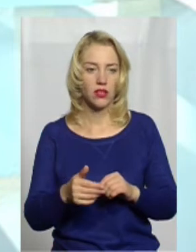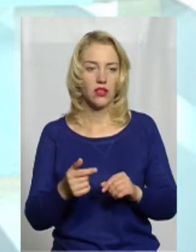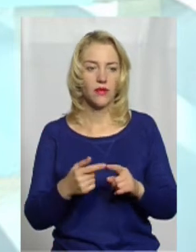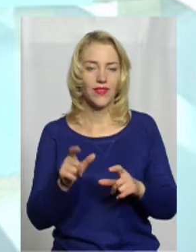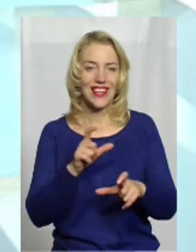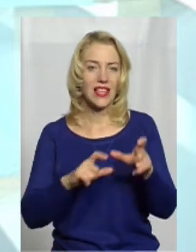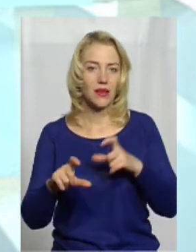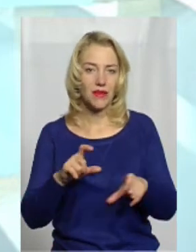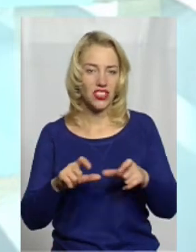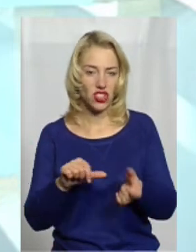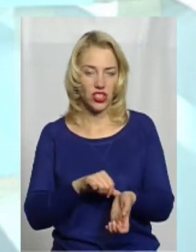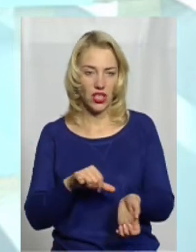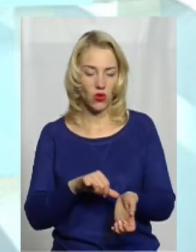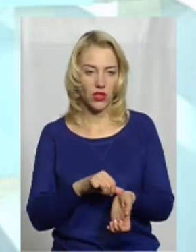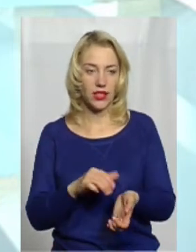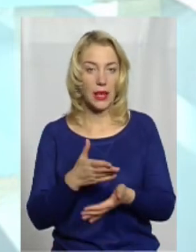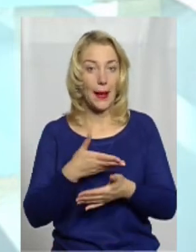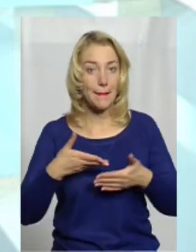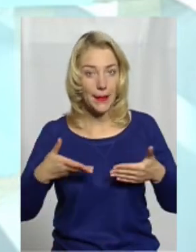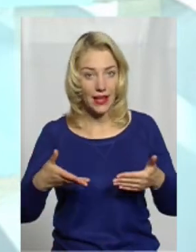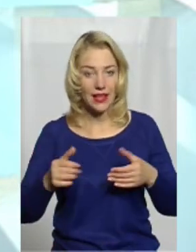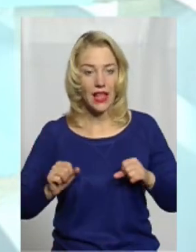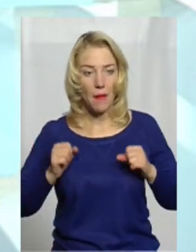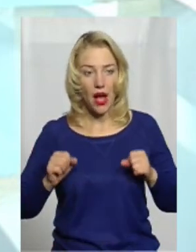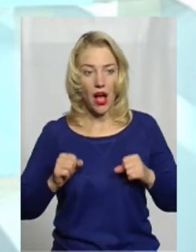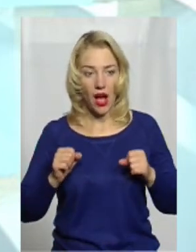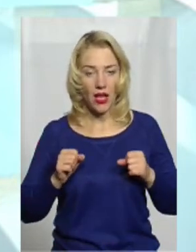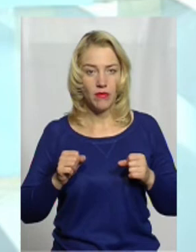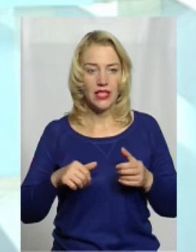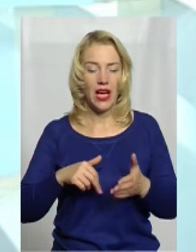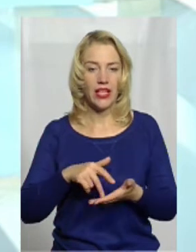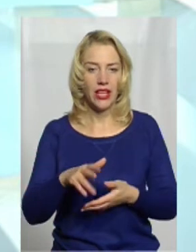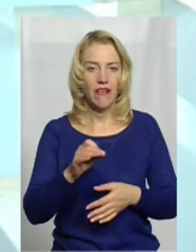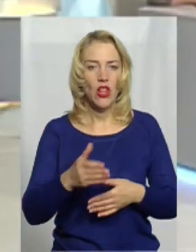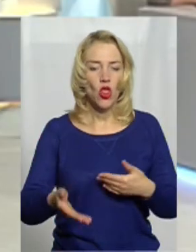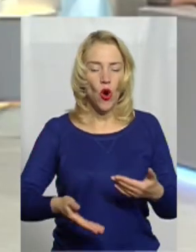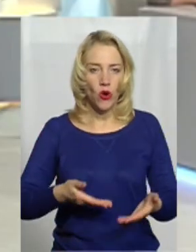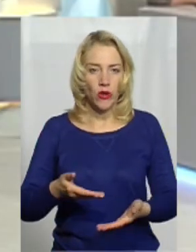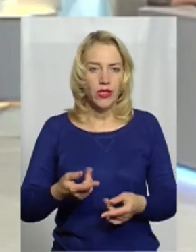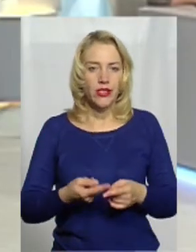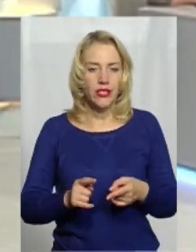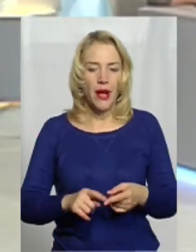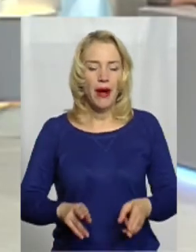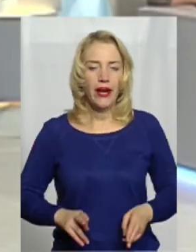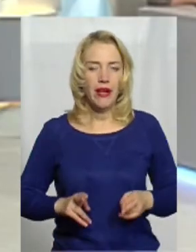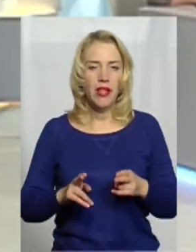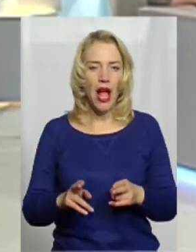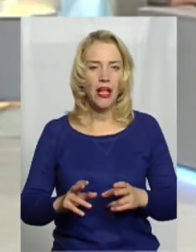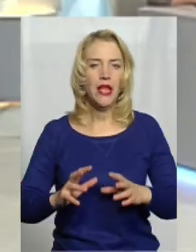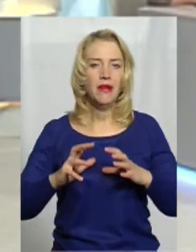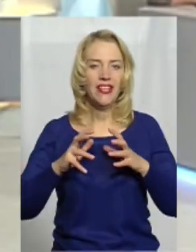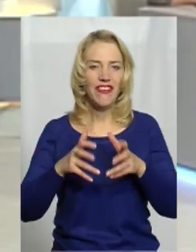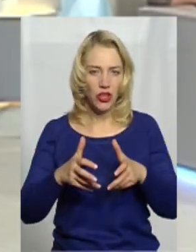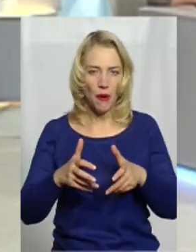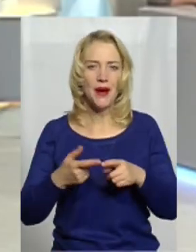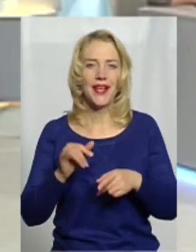хімічні наркотики. І ми намагаємося йти в ногу з цим кримінальним світом. І